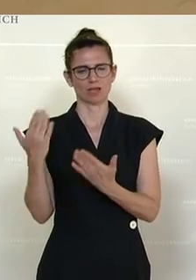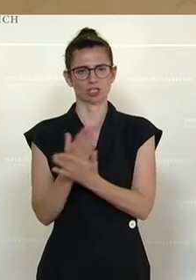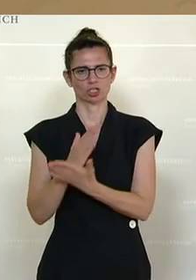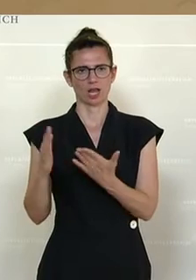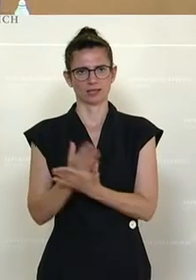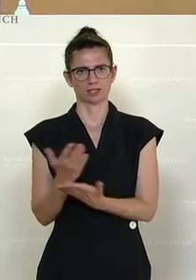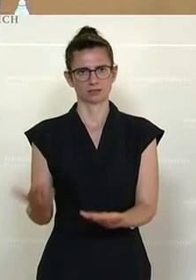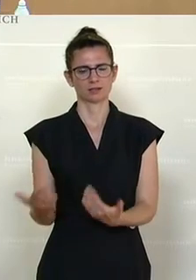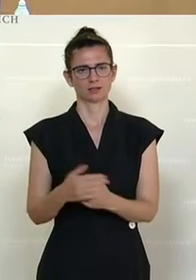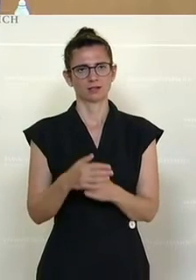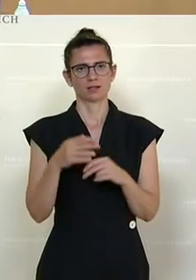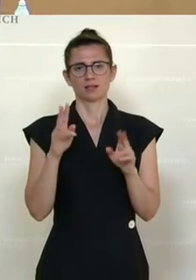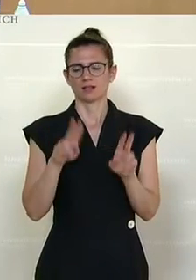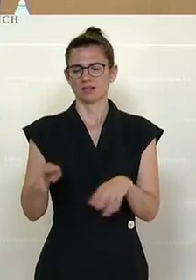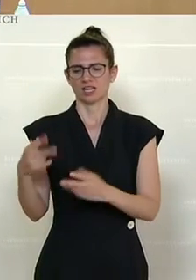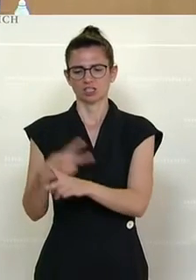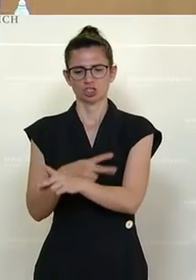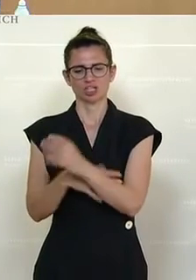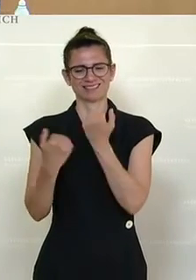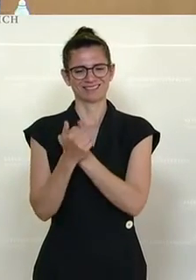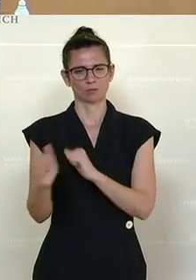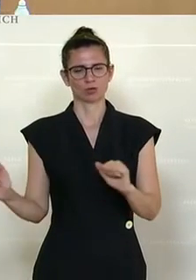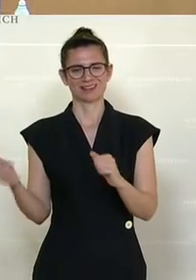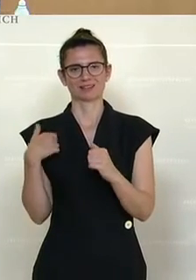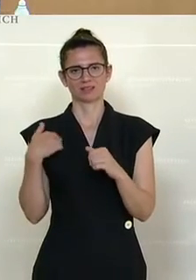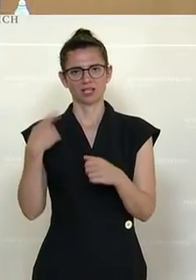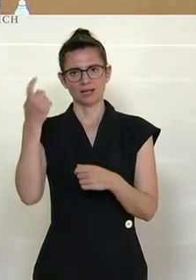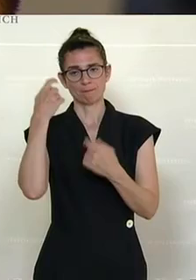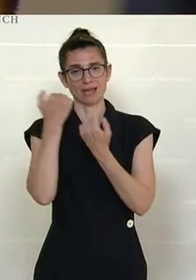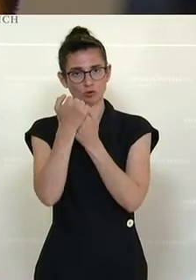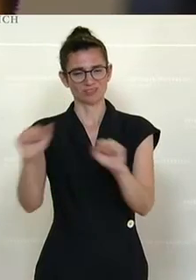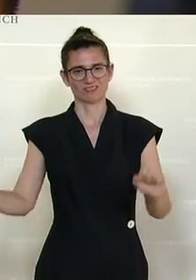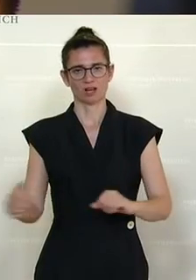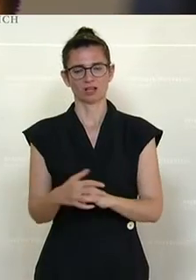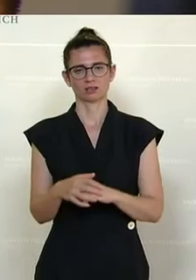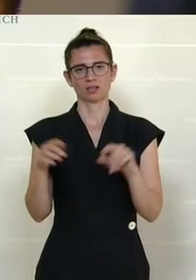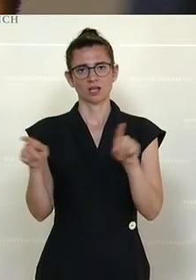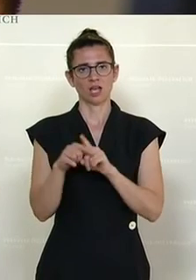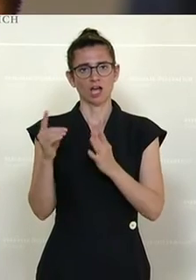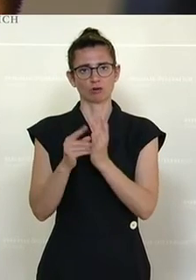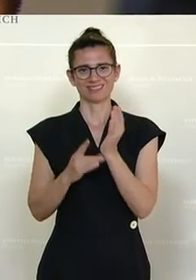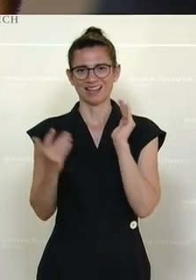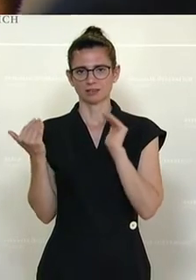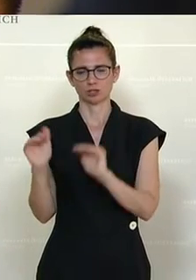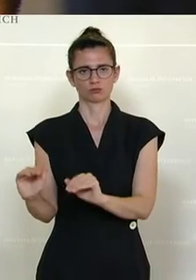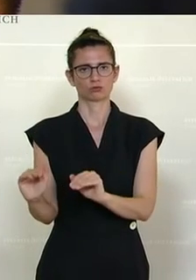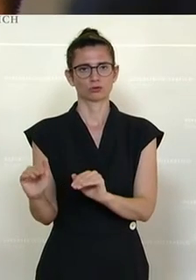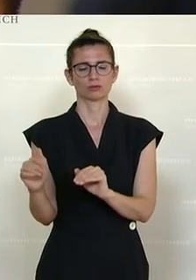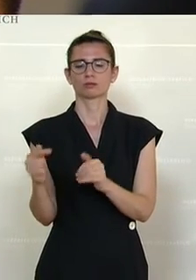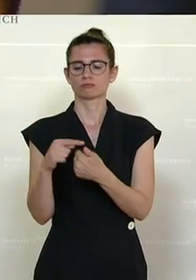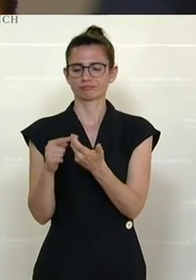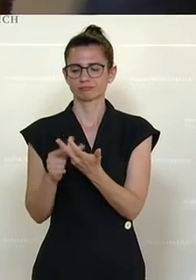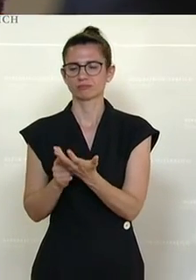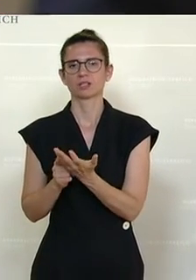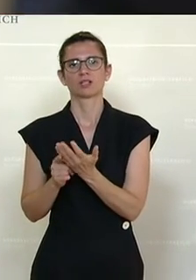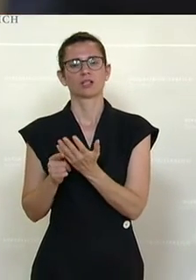Der Rechtsstaat, die Demokratie, die Meinungsfreiheit, auch der Datenschutz sind Dinge, die